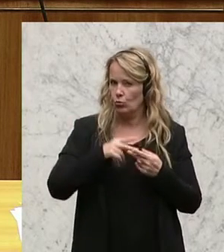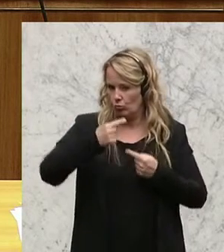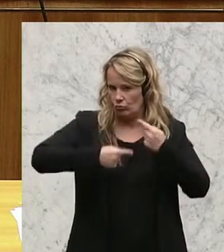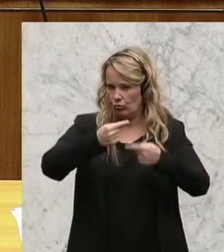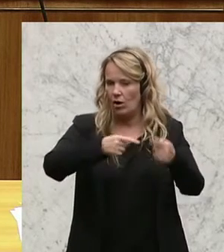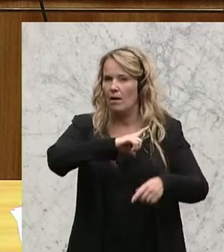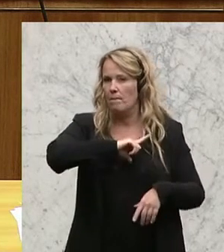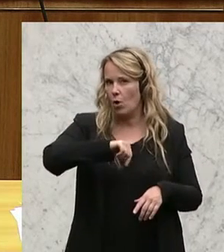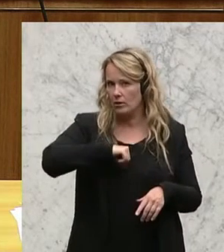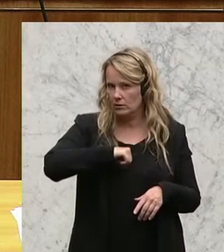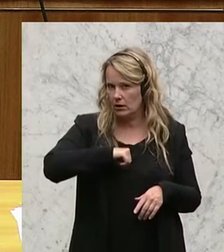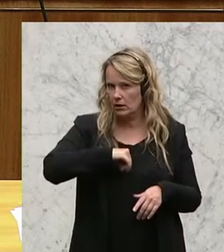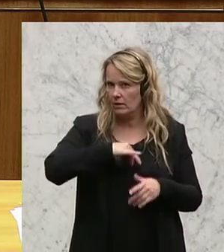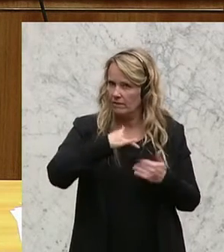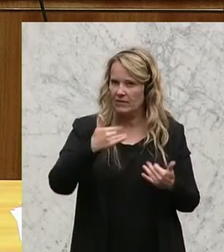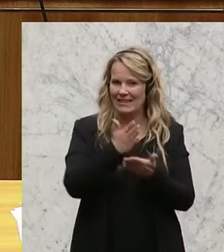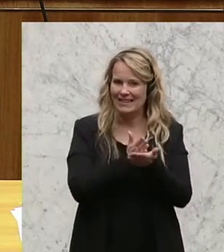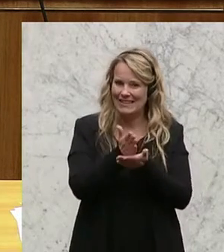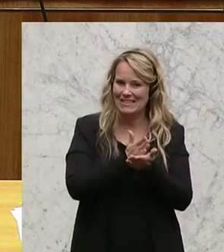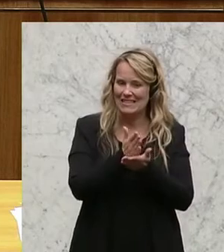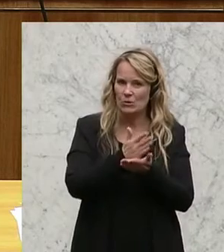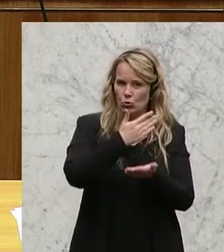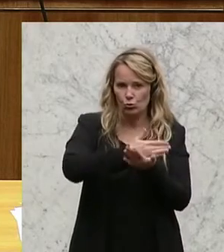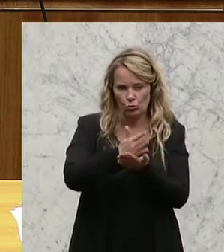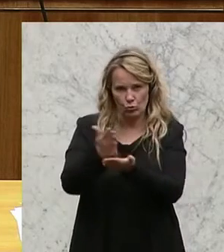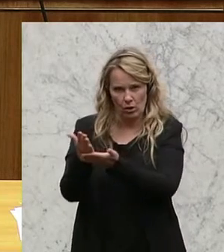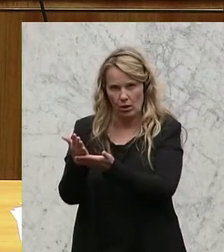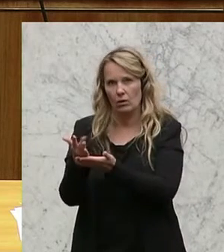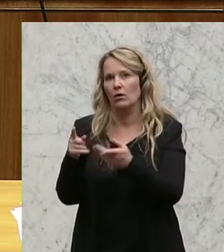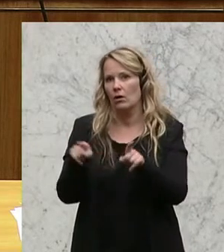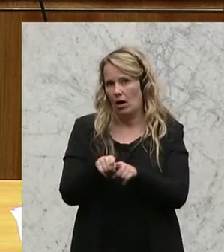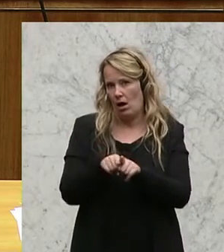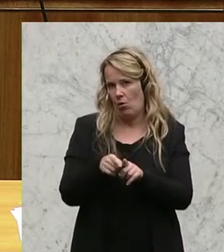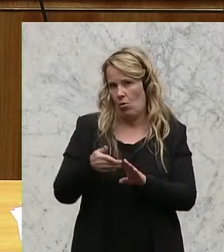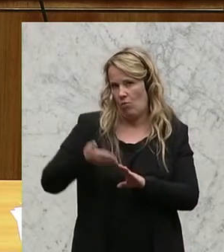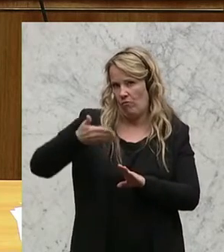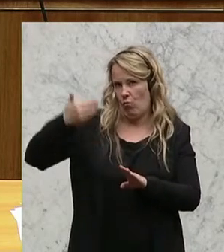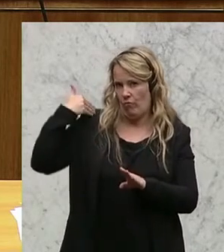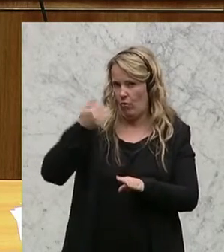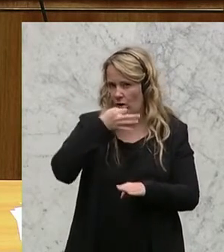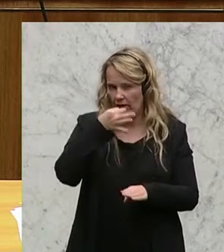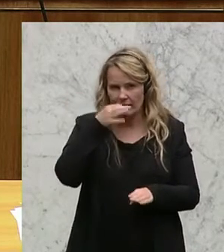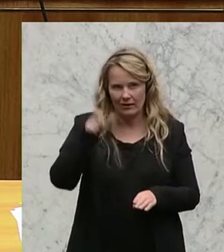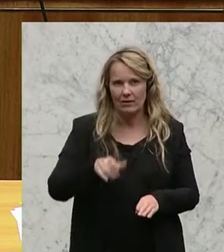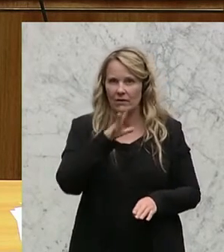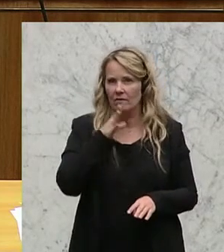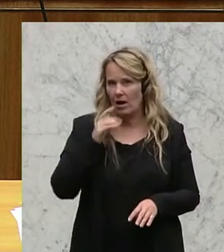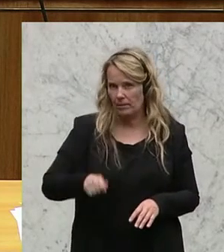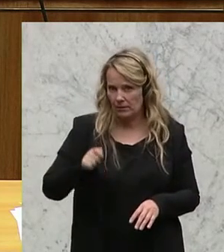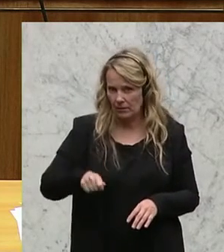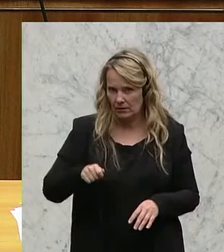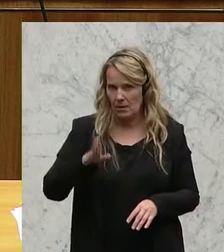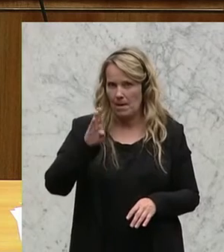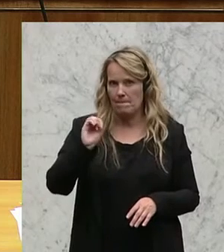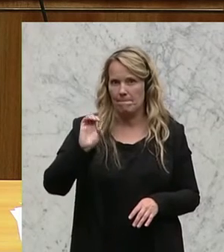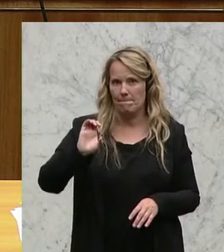der Polizei bei Dienstzuteilungen, wie auch eben meine Vorvorrednerin, die Abgeordnete Ruth